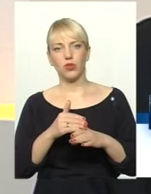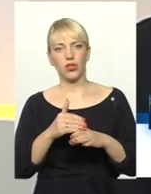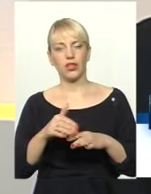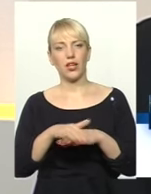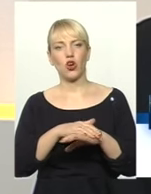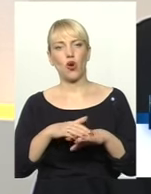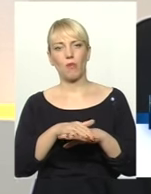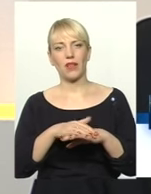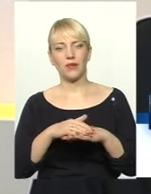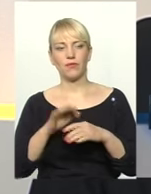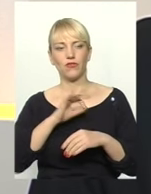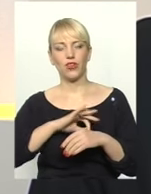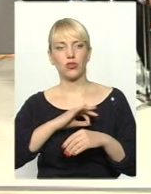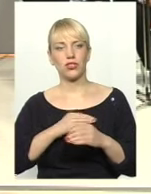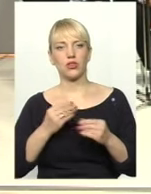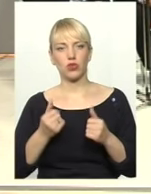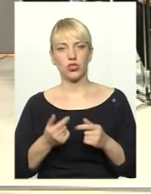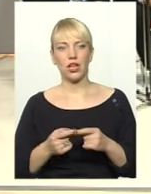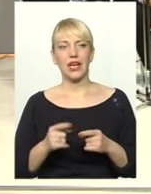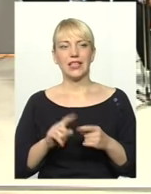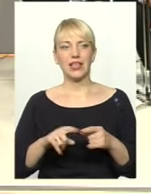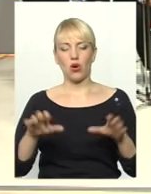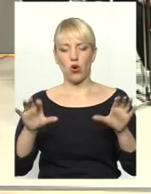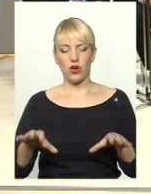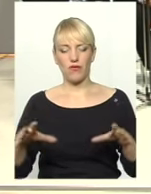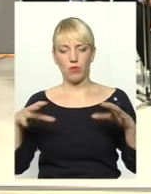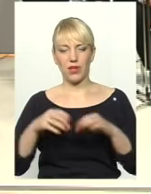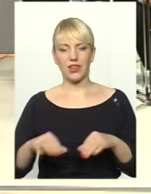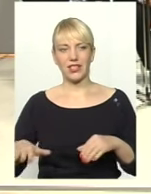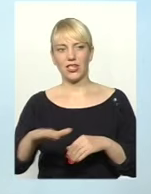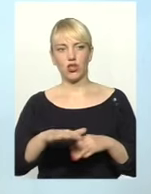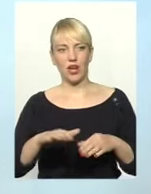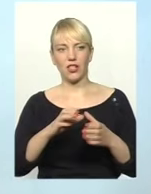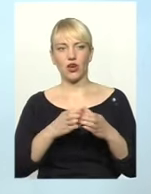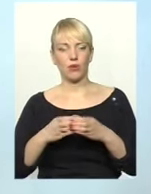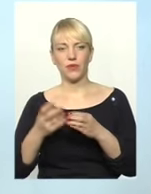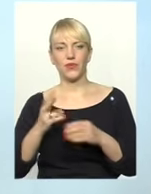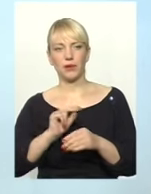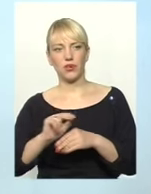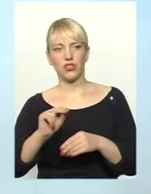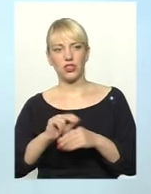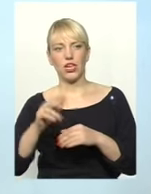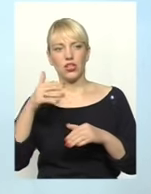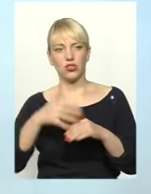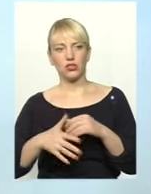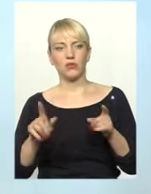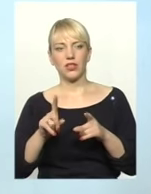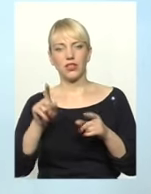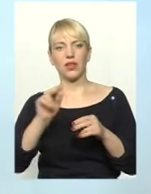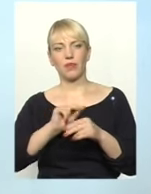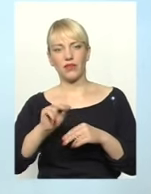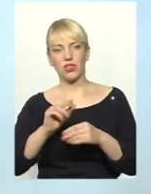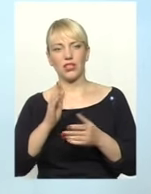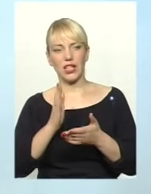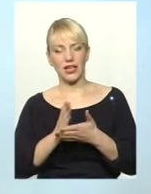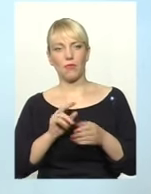використати коштів. самих волів об'єднаних територіальних громад треба вчити. Зрозуміло, там якісь навчання проводять, але